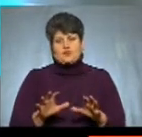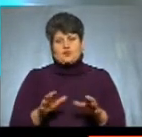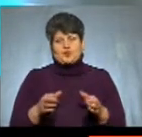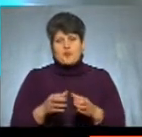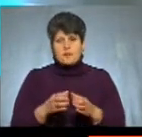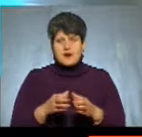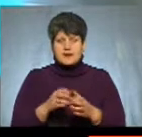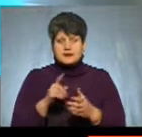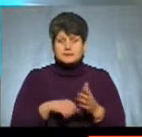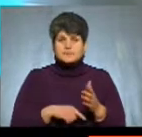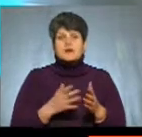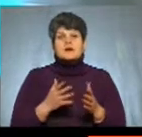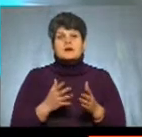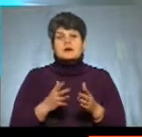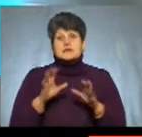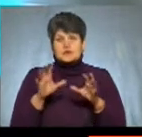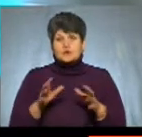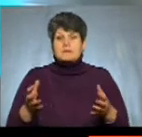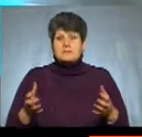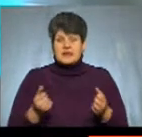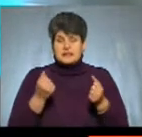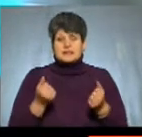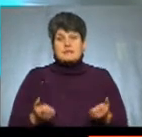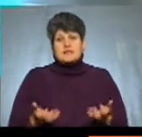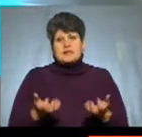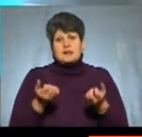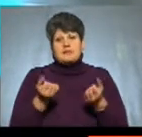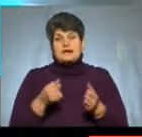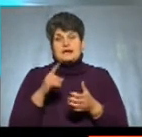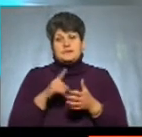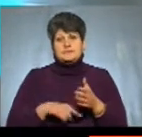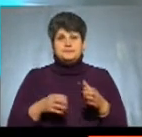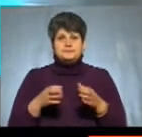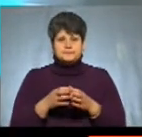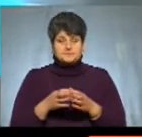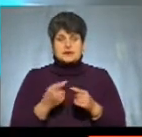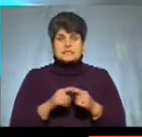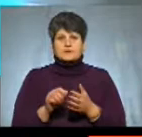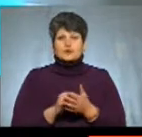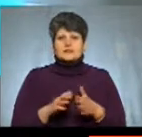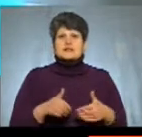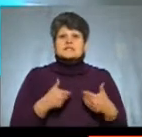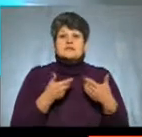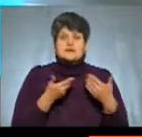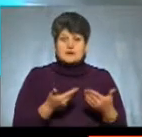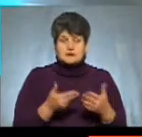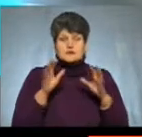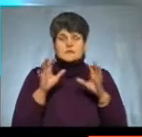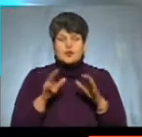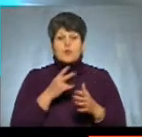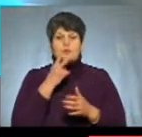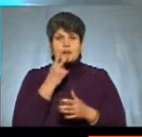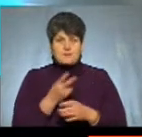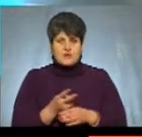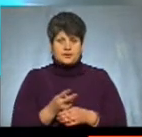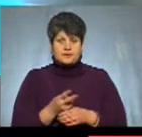який прийнятий і підтриманий релігійною громадою. З цими документами вони звертаються. Законом передбачено